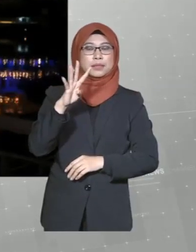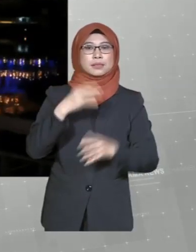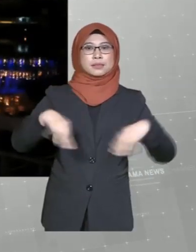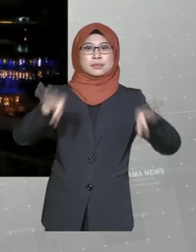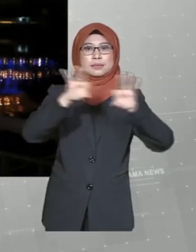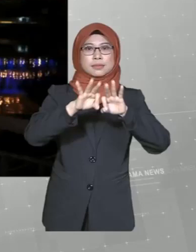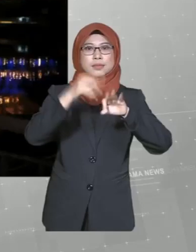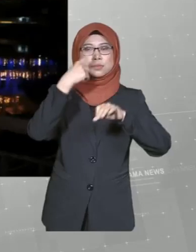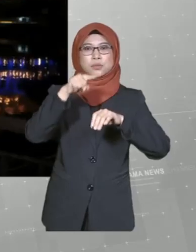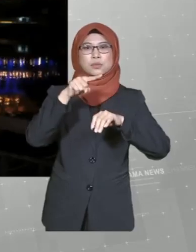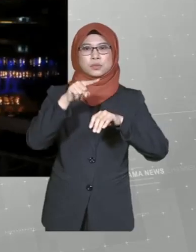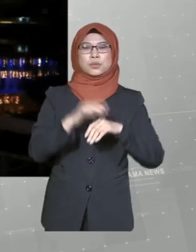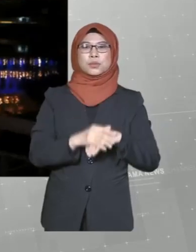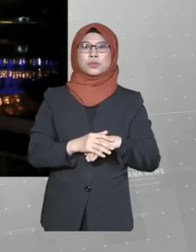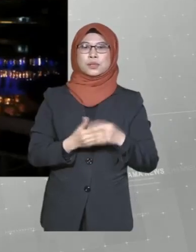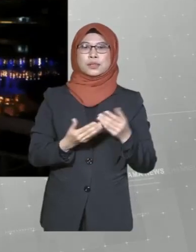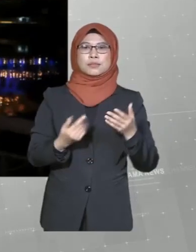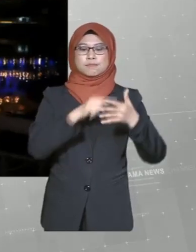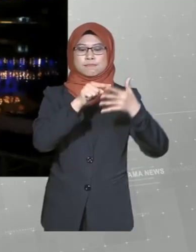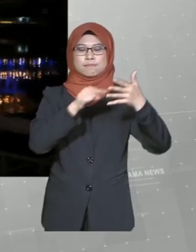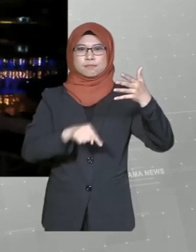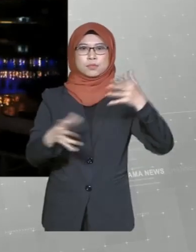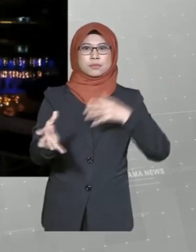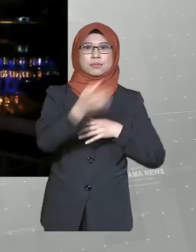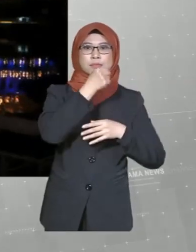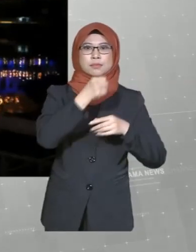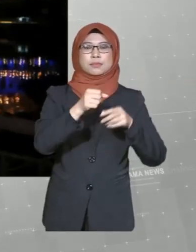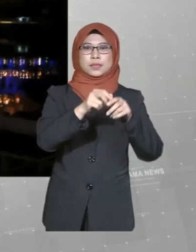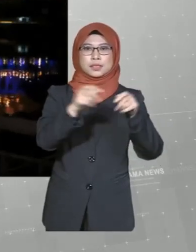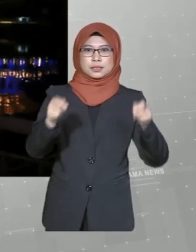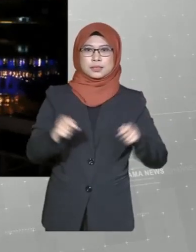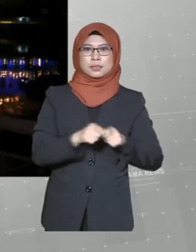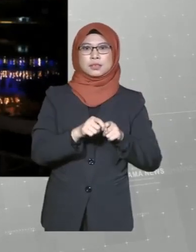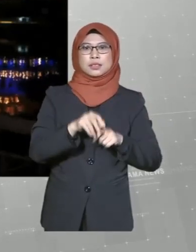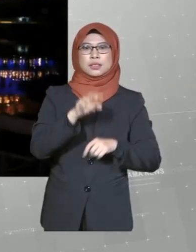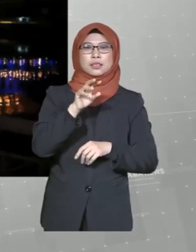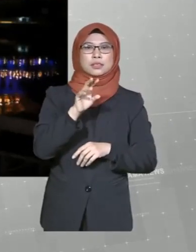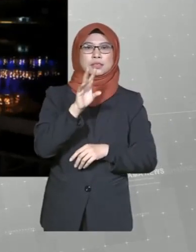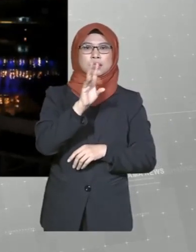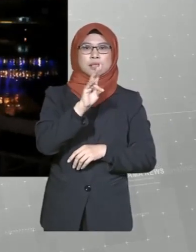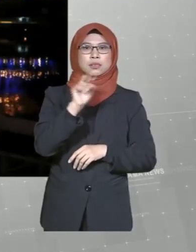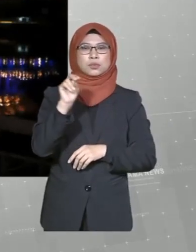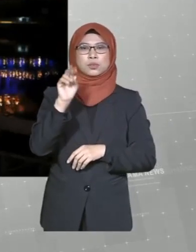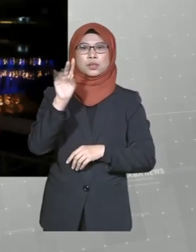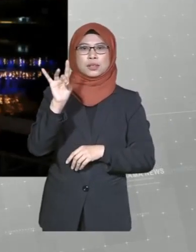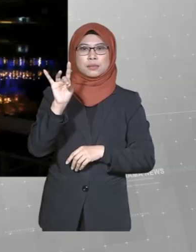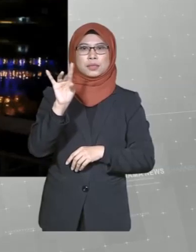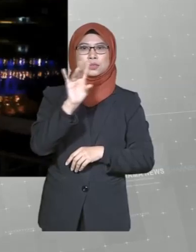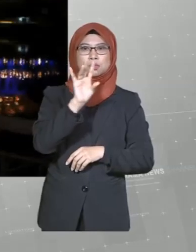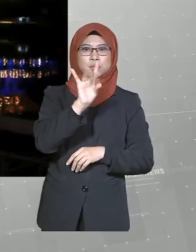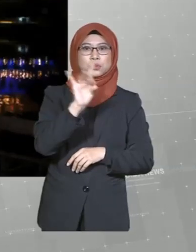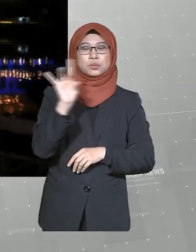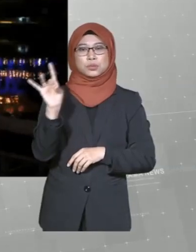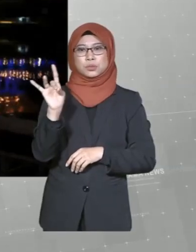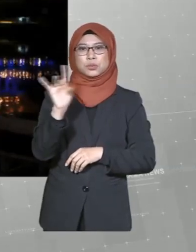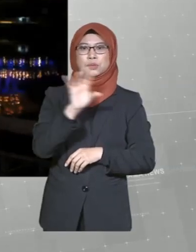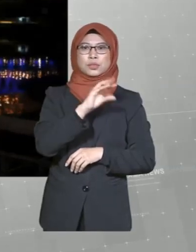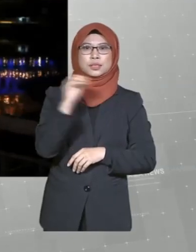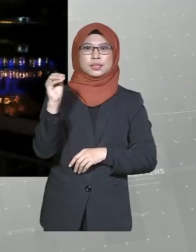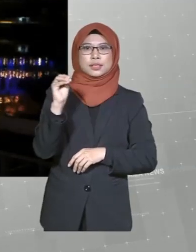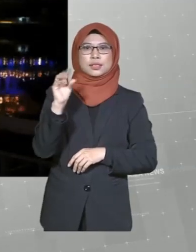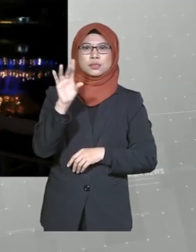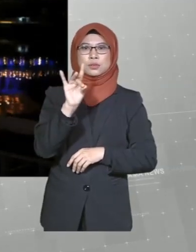penting dalam manifesto mereka untuk merampas kerusi Dun N78 Mulu, N77 Telang Usan dan